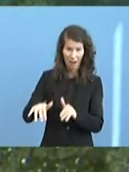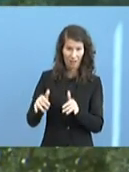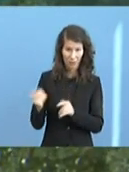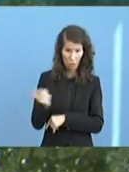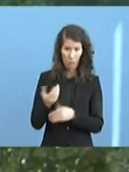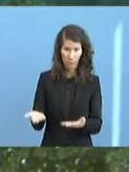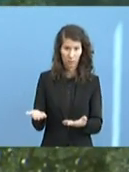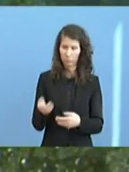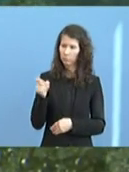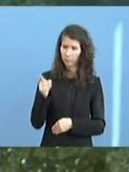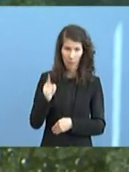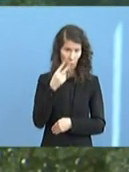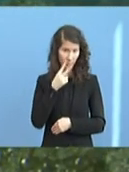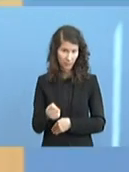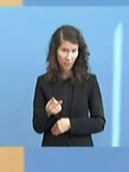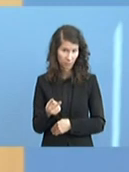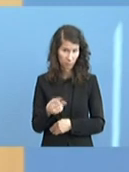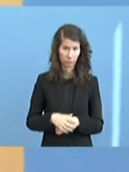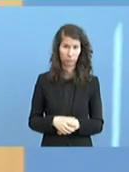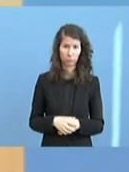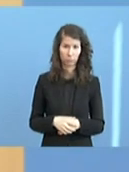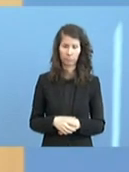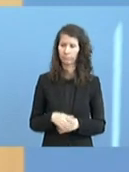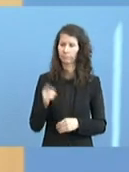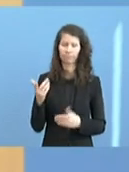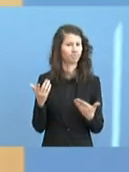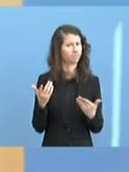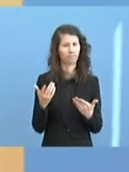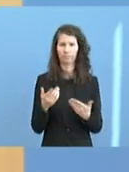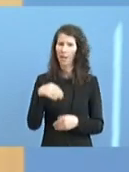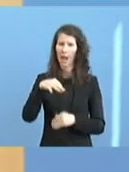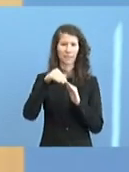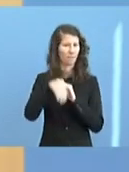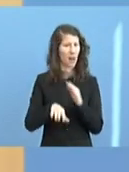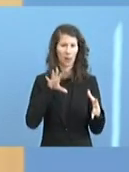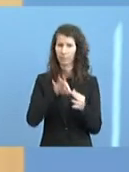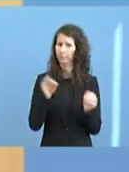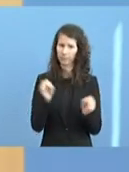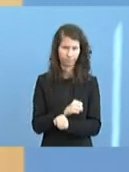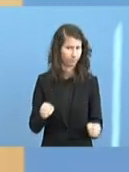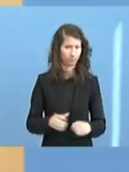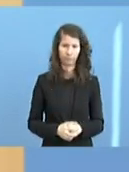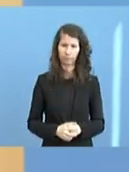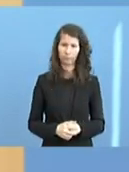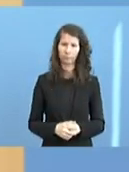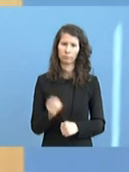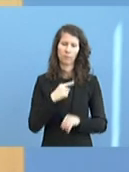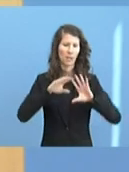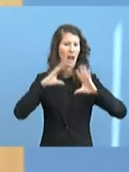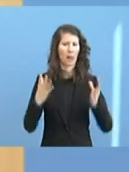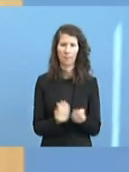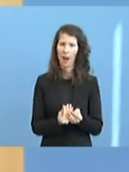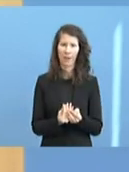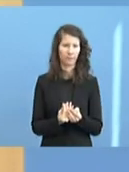solche Anzeichen gesehen? Dazu kann ich jetzt im Einzelfall nichts sagen. Das machen wir ja ganz generell nicht, dass wir uns zu